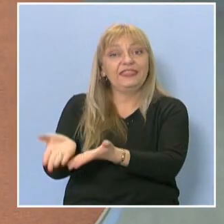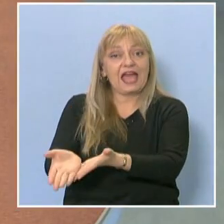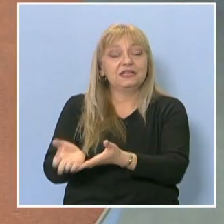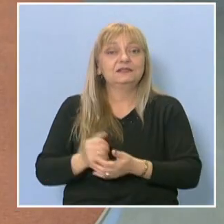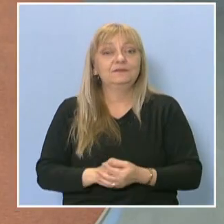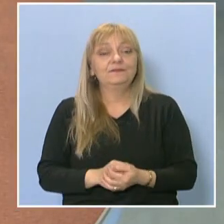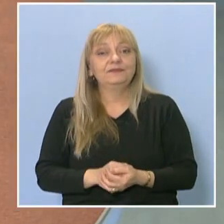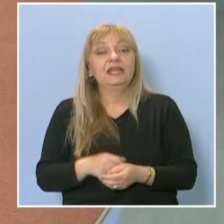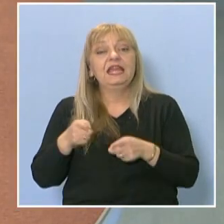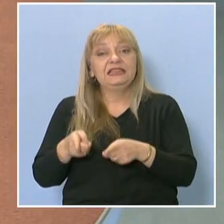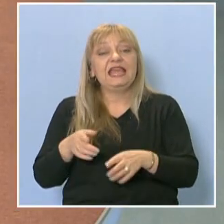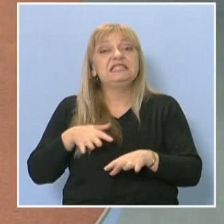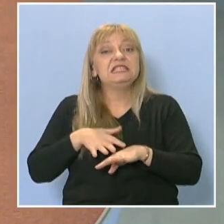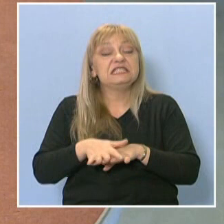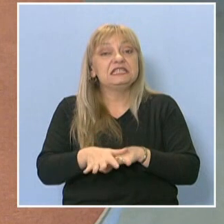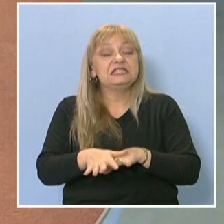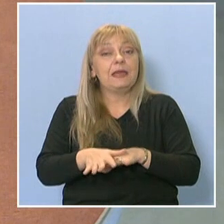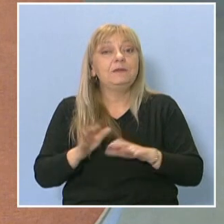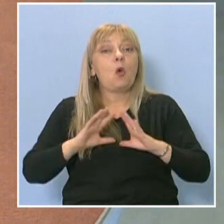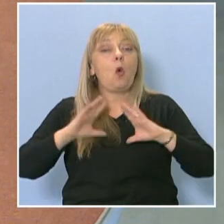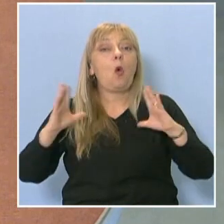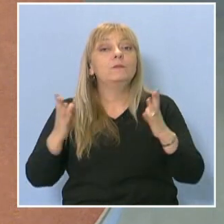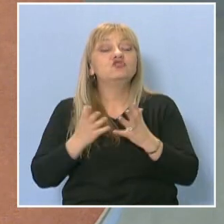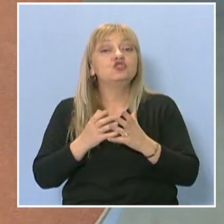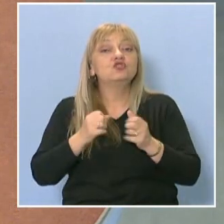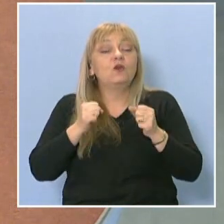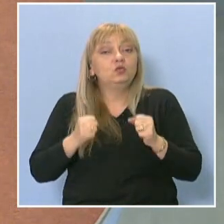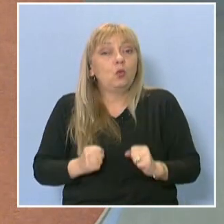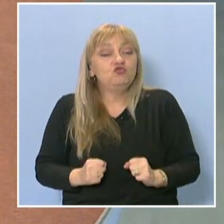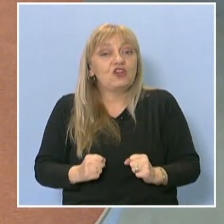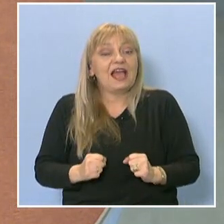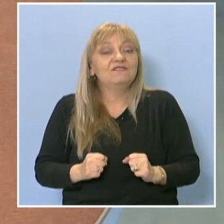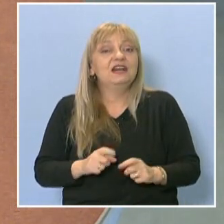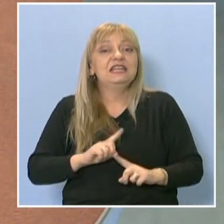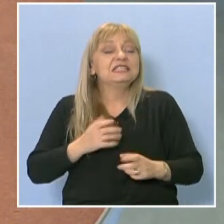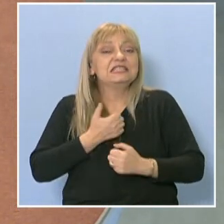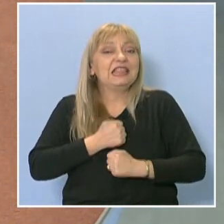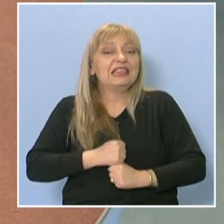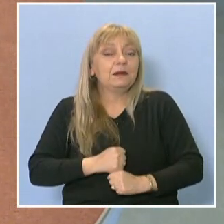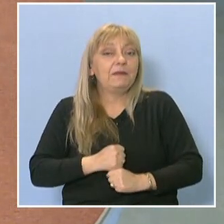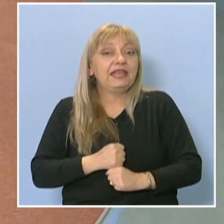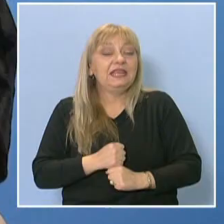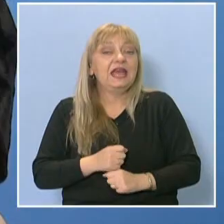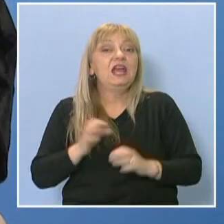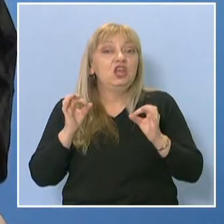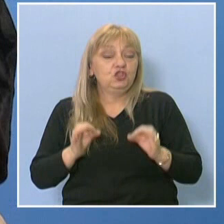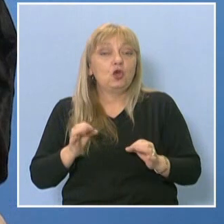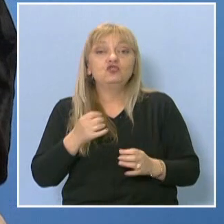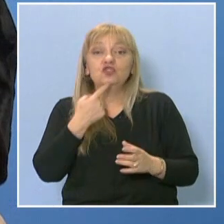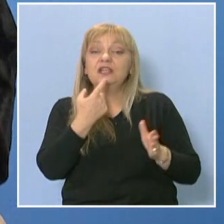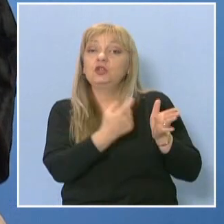Тези системи, обществото ги очаква. Очаква ги с нетърпение и най-точната дума,